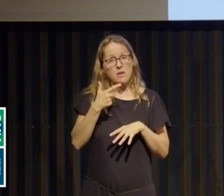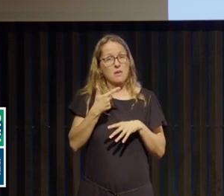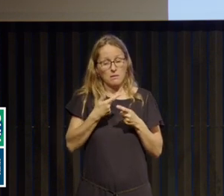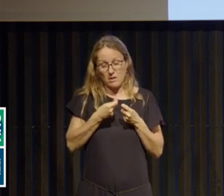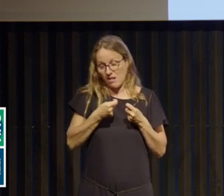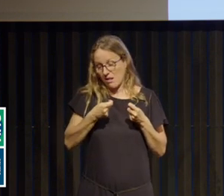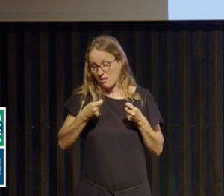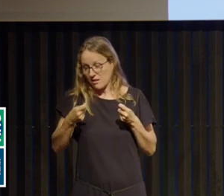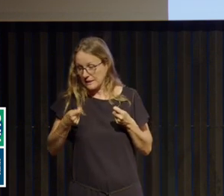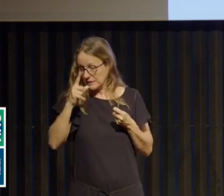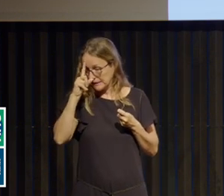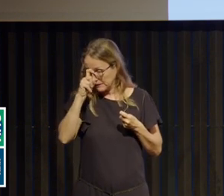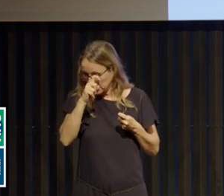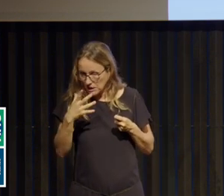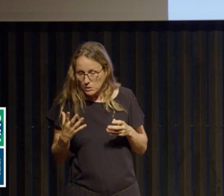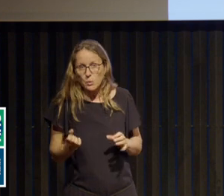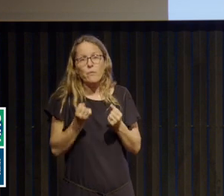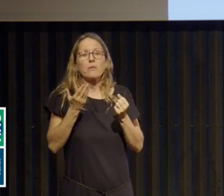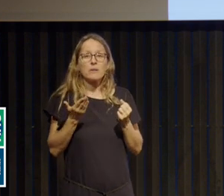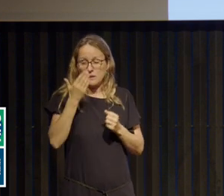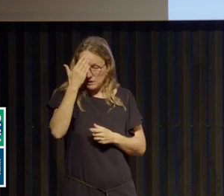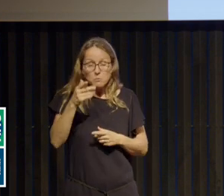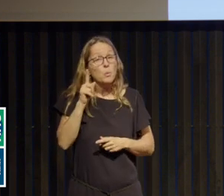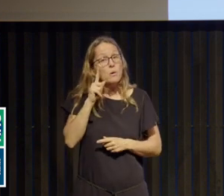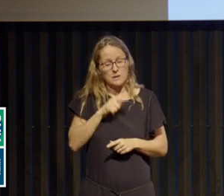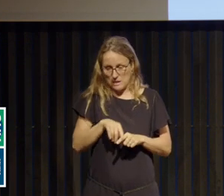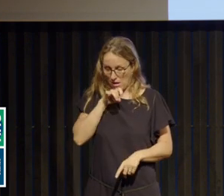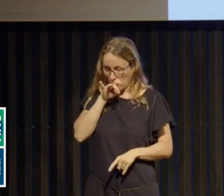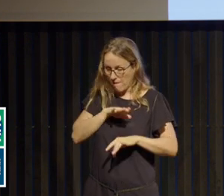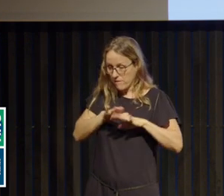suis anorexique et qu'est-ce que je serais si je n'étais plus anorexique ?